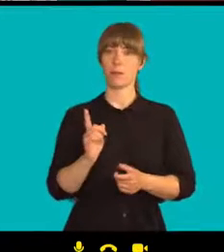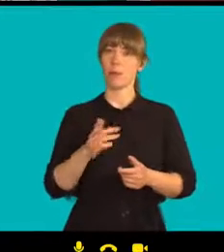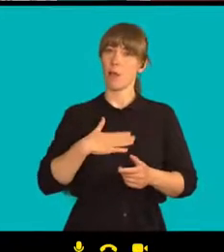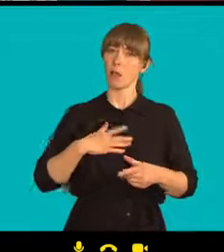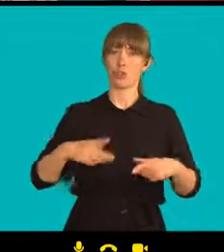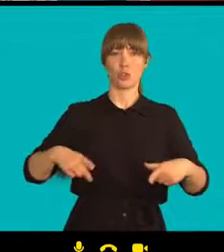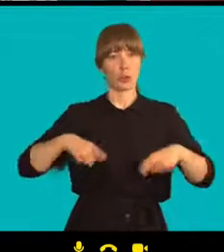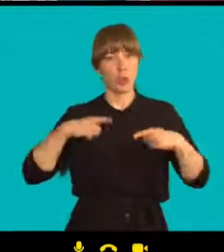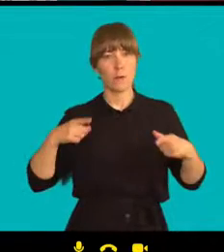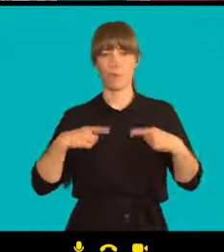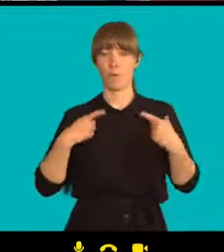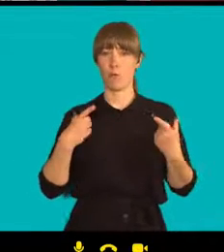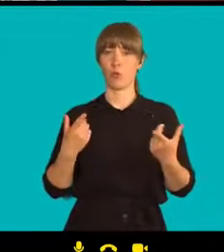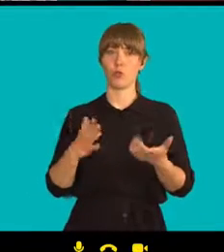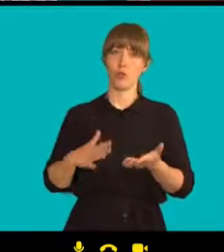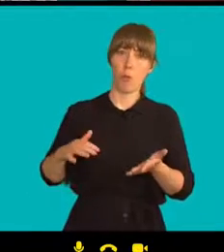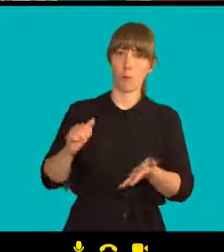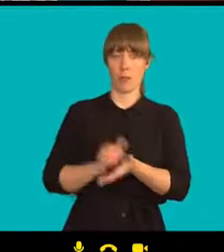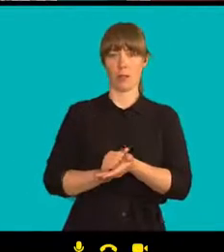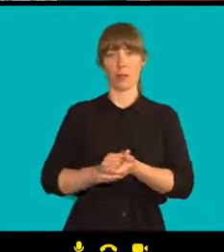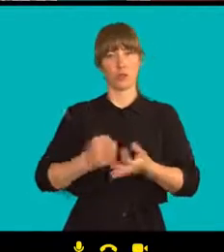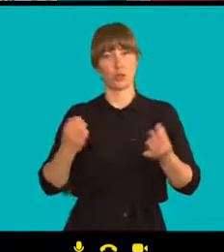co udělal s našimi životy.